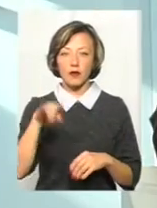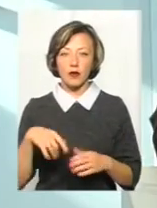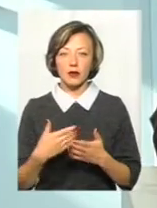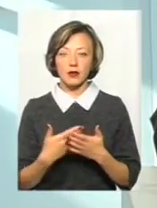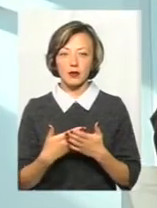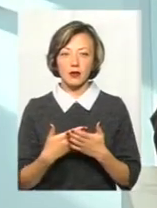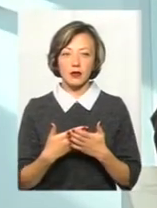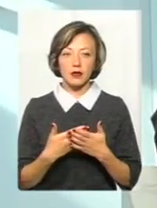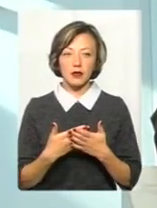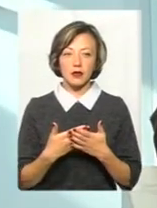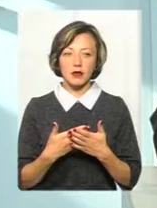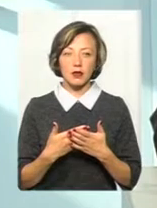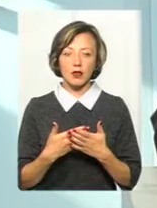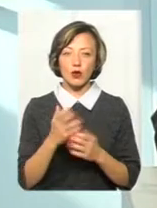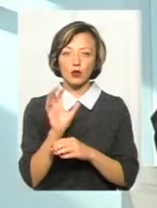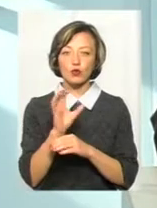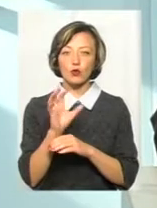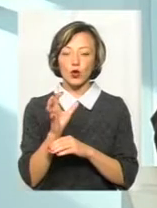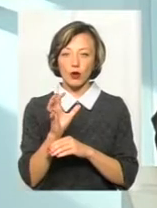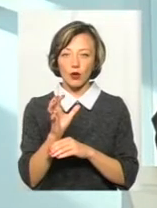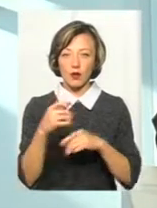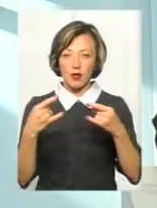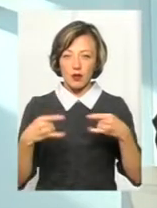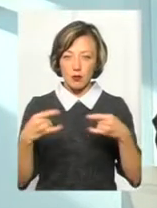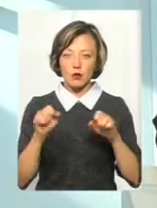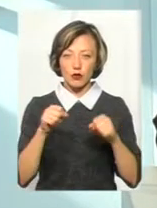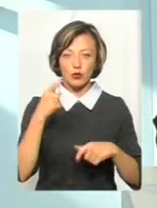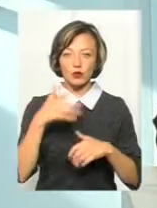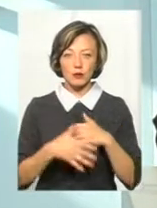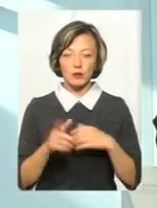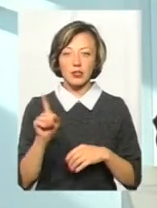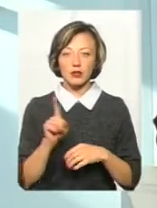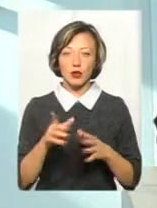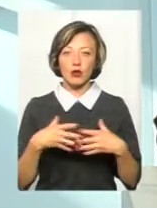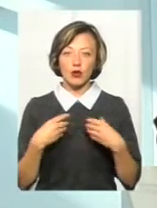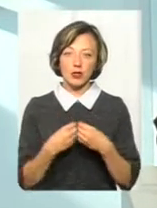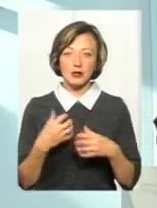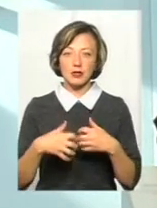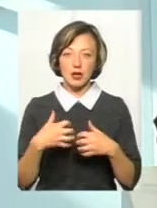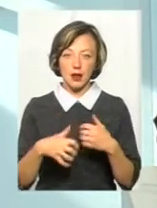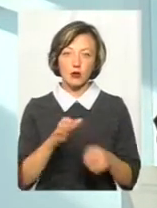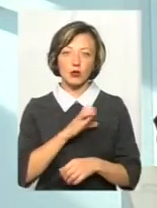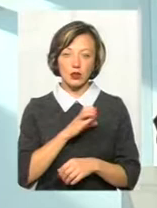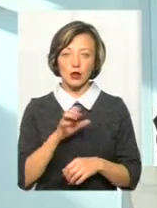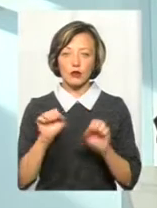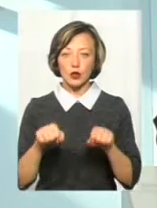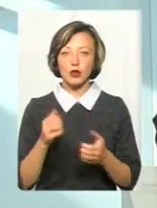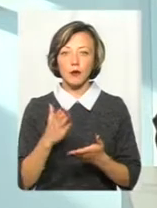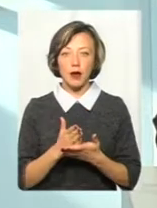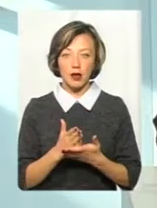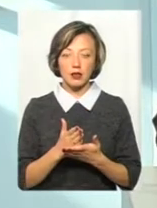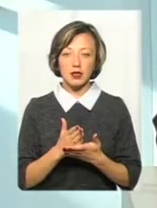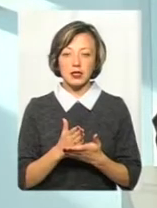тарілки супутникового телебачення. І можна зрозуміти, що родина десь середнього достатку і може мати